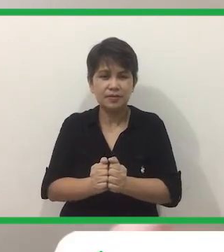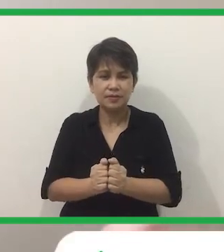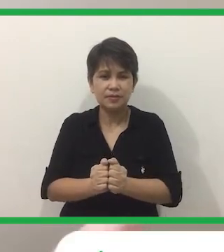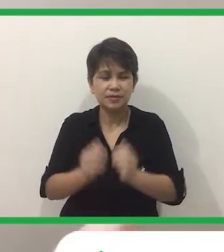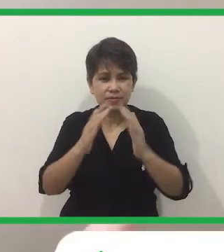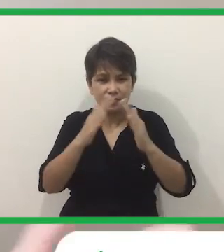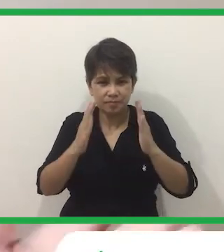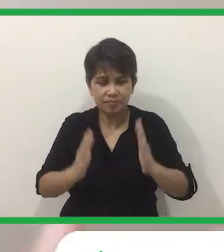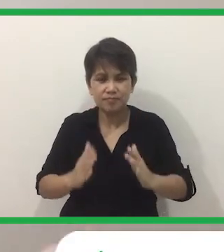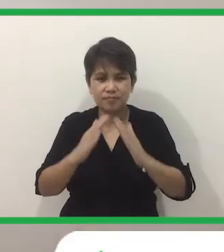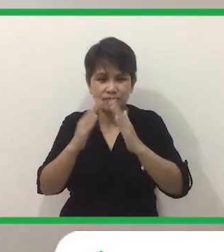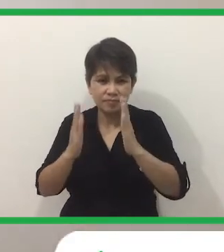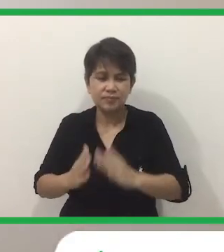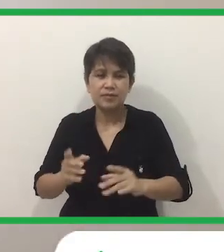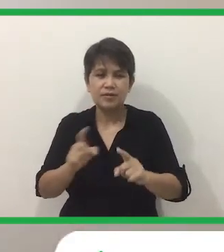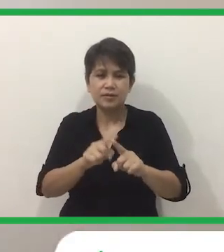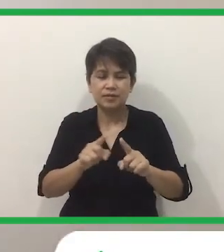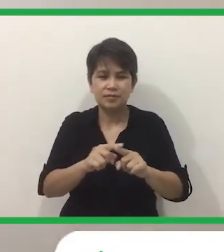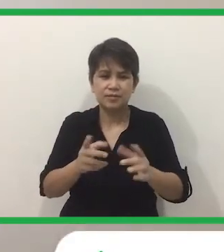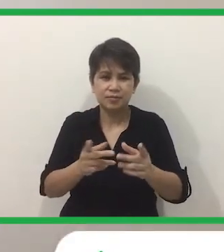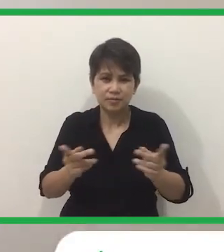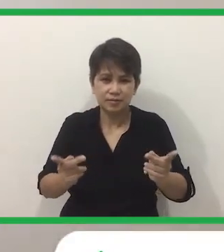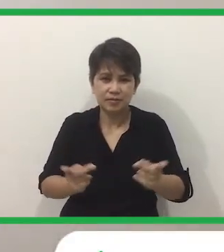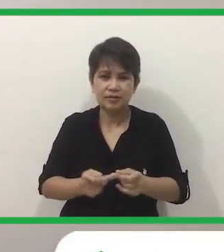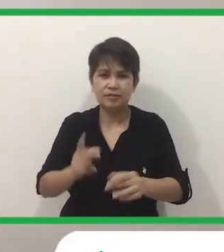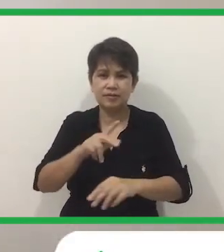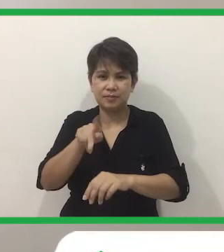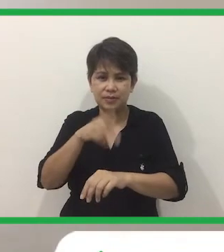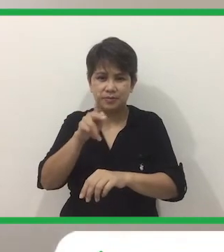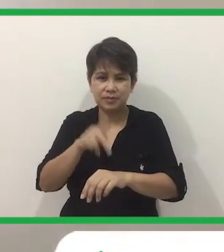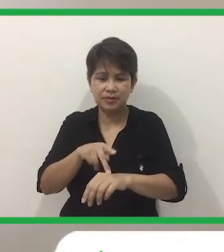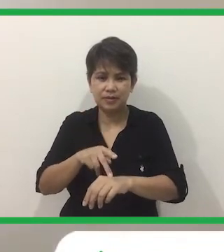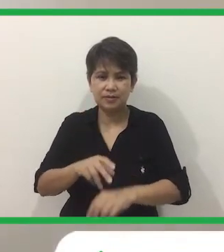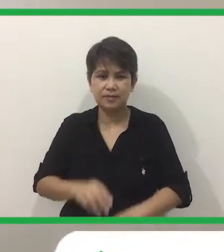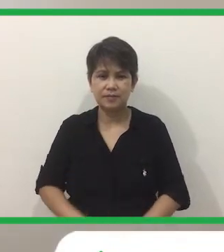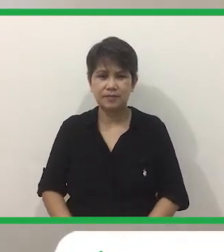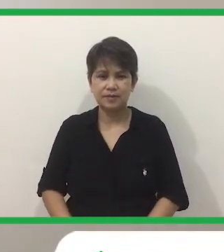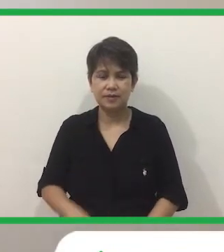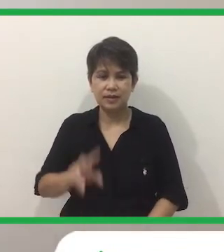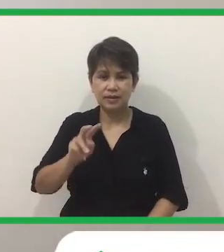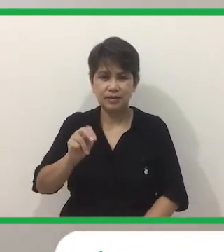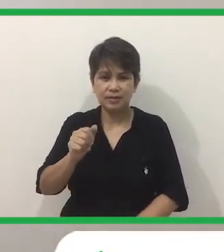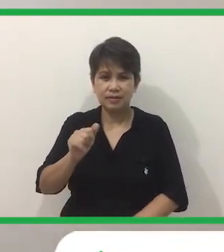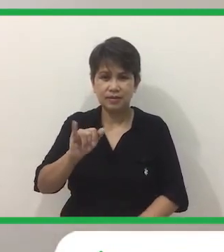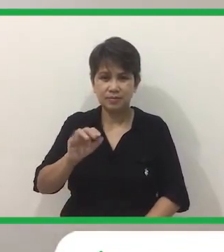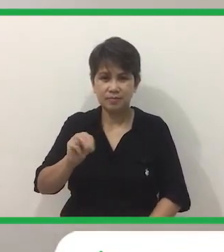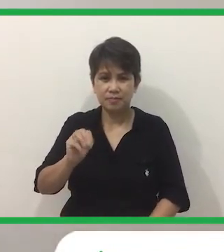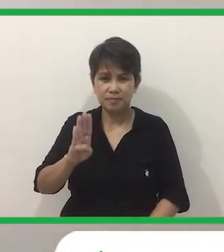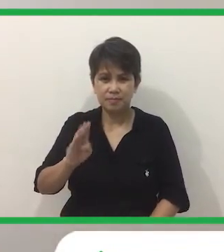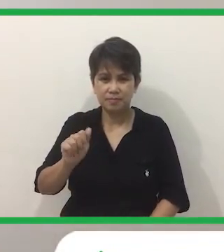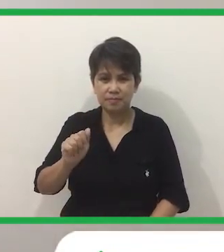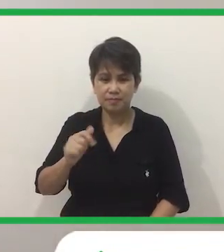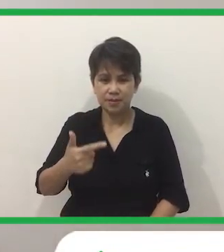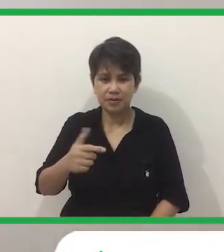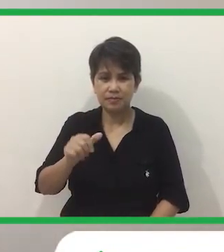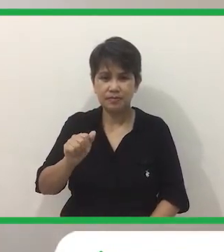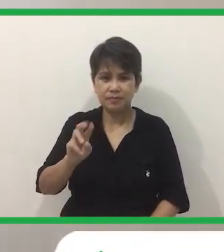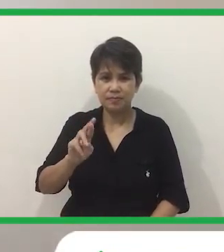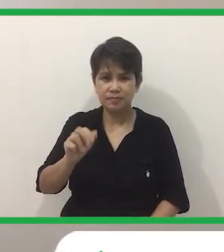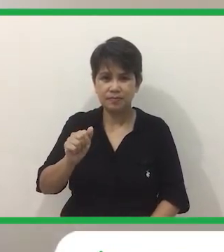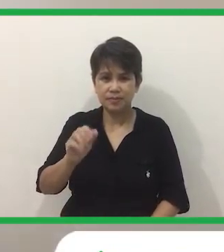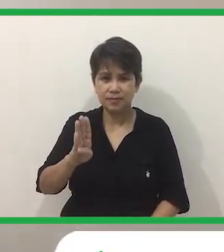Natin Sa Mga Bahay Sa Ibang Lugar Sa Pilipinas Naimbag Arabii